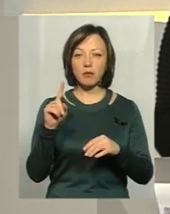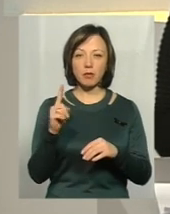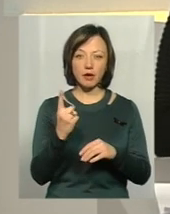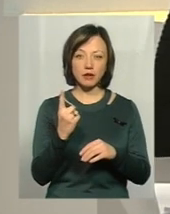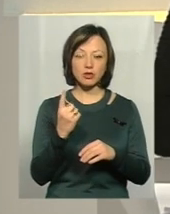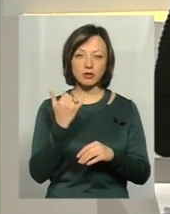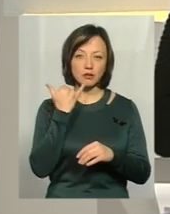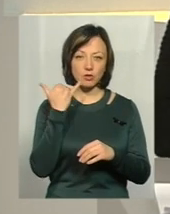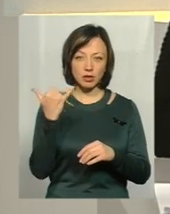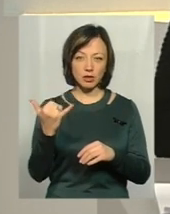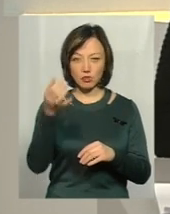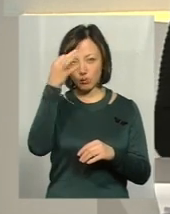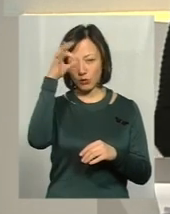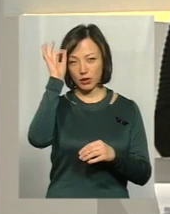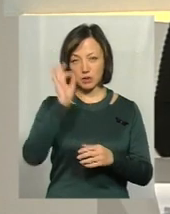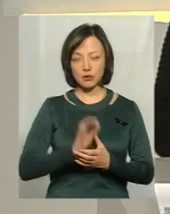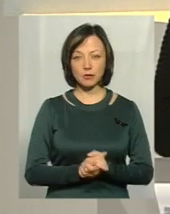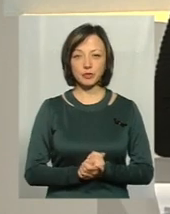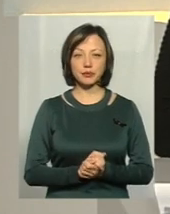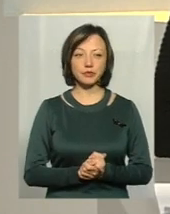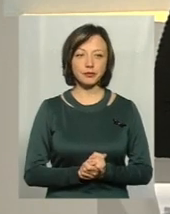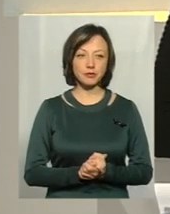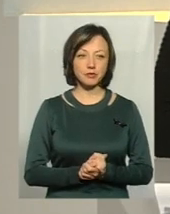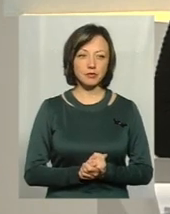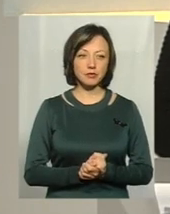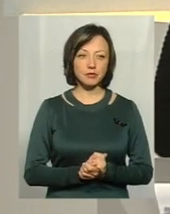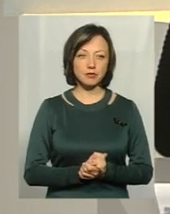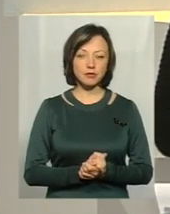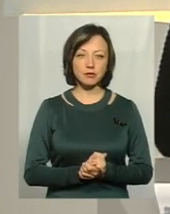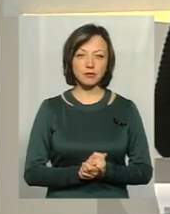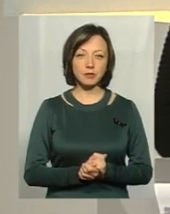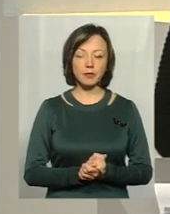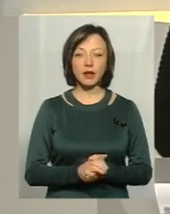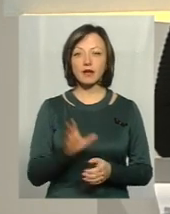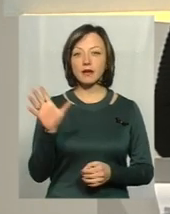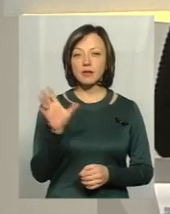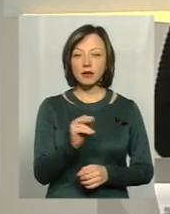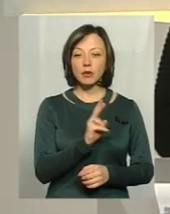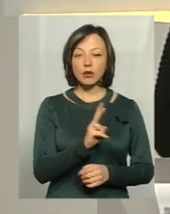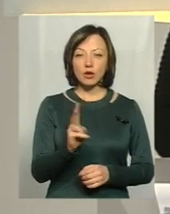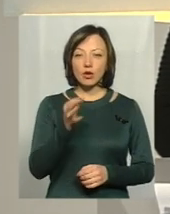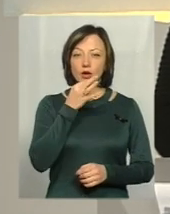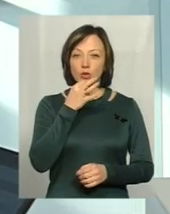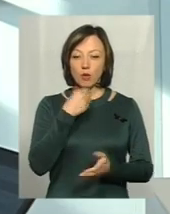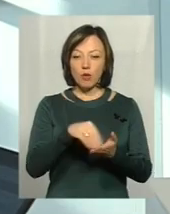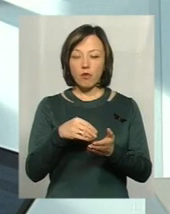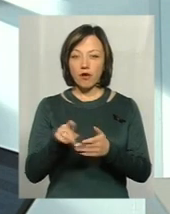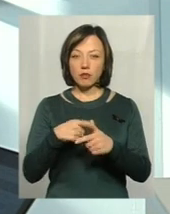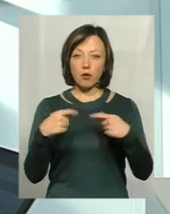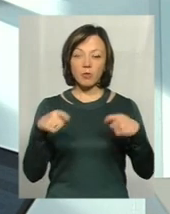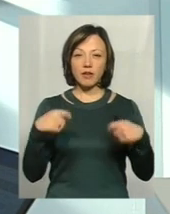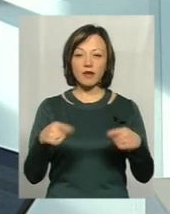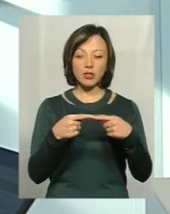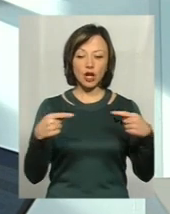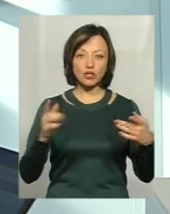набирати номер до поліції і викликати правоохоронців. Усім, хто любить купувати чи продавати речі в